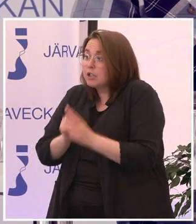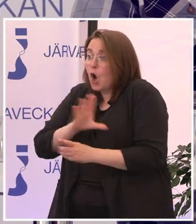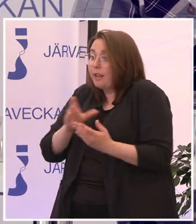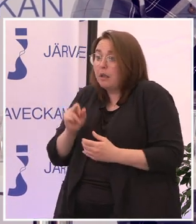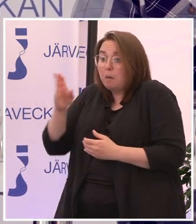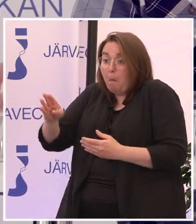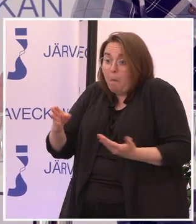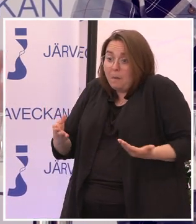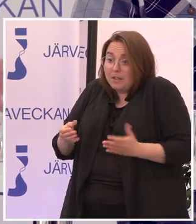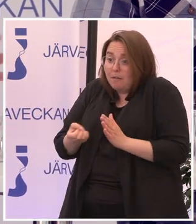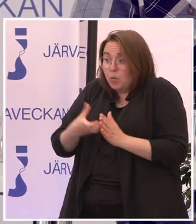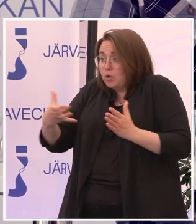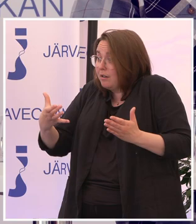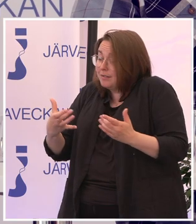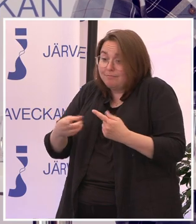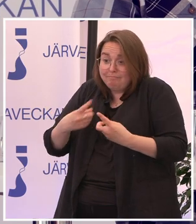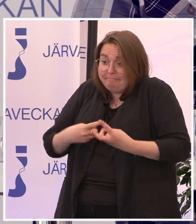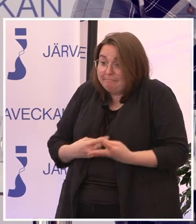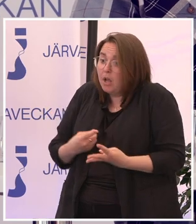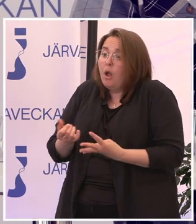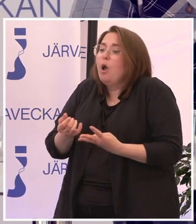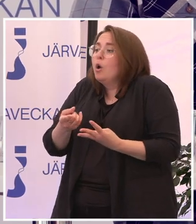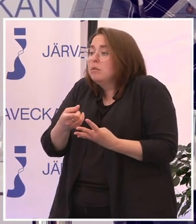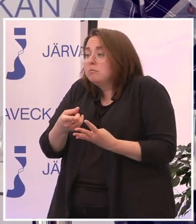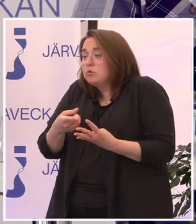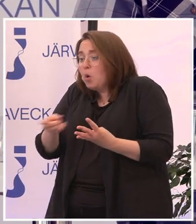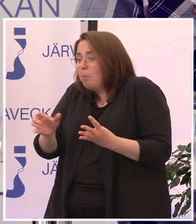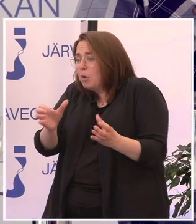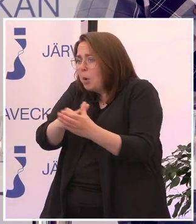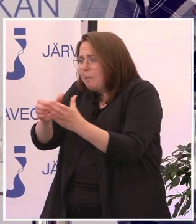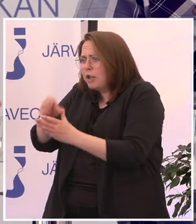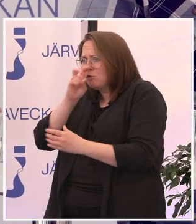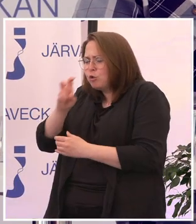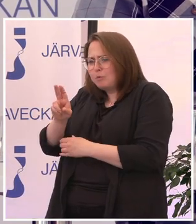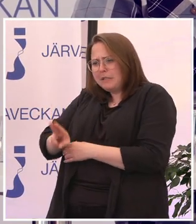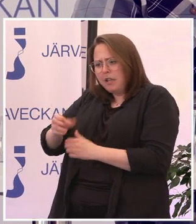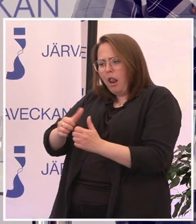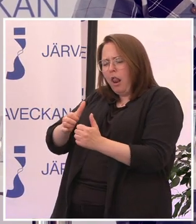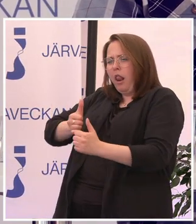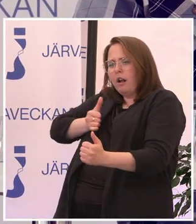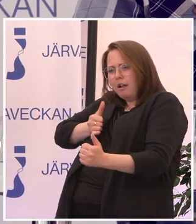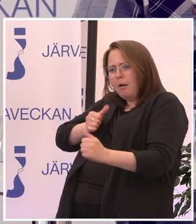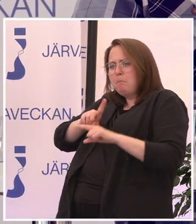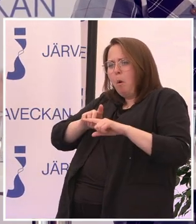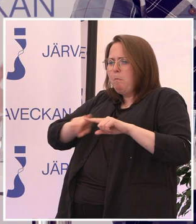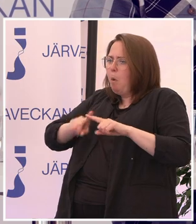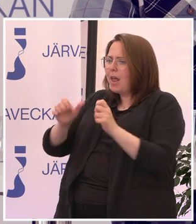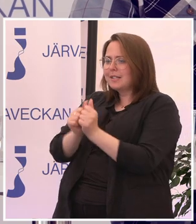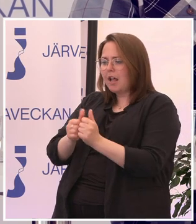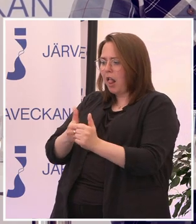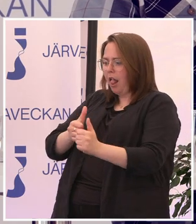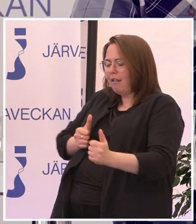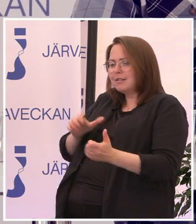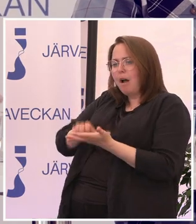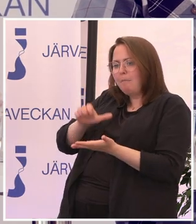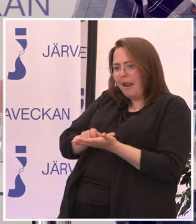råd på grund av olika anledningar, vi ser att de här grupperna verkligen halkar efter på många sätt i samhället.